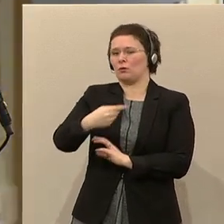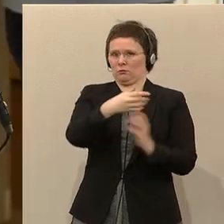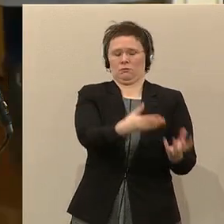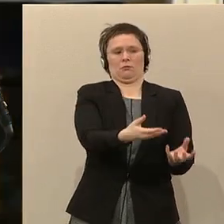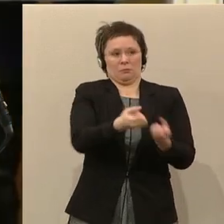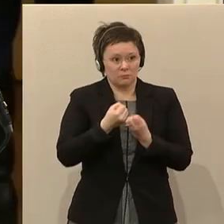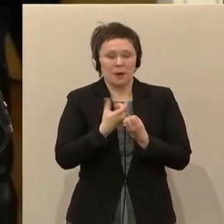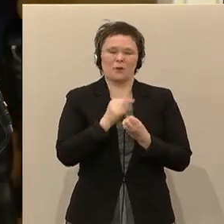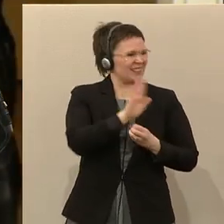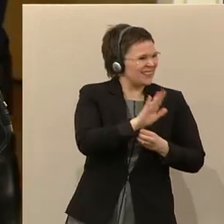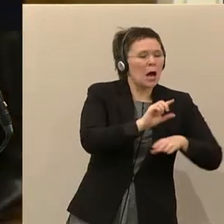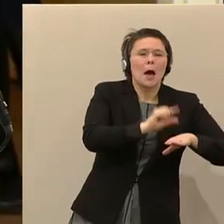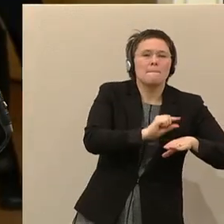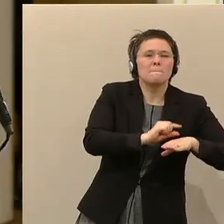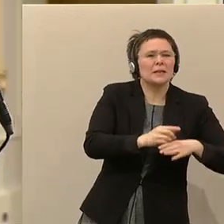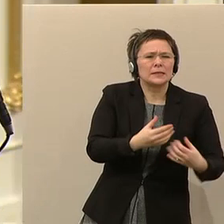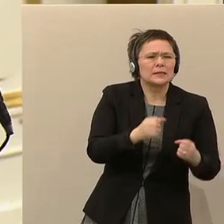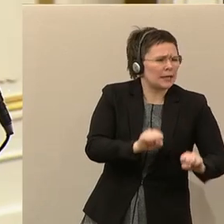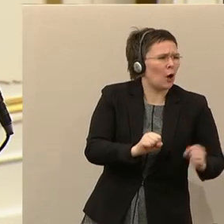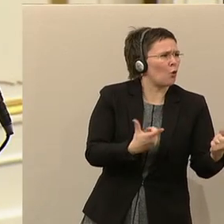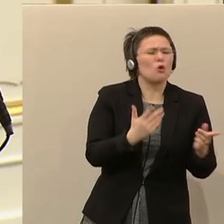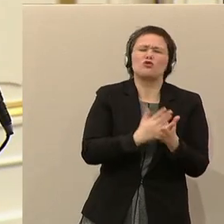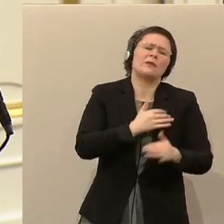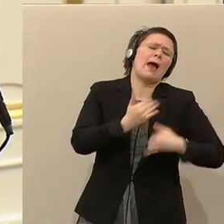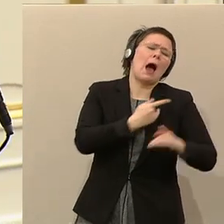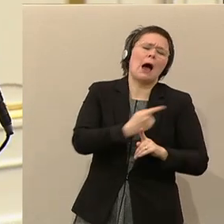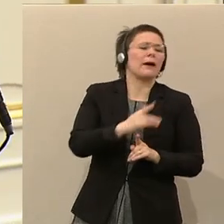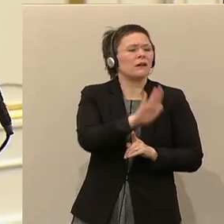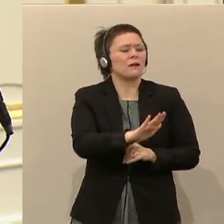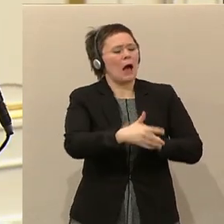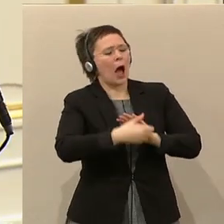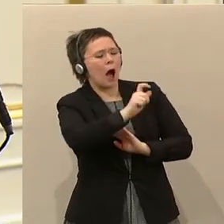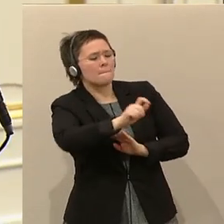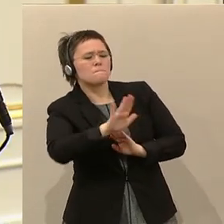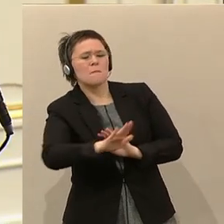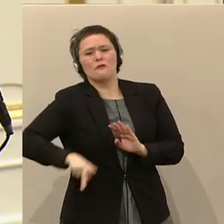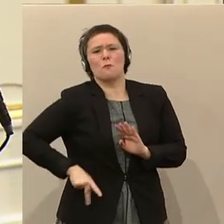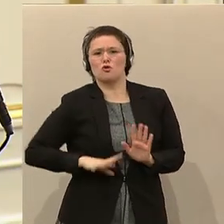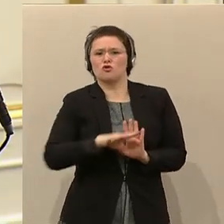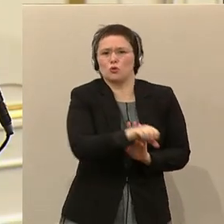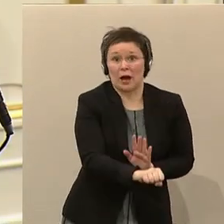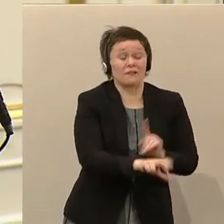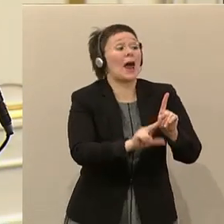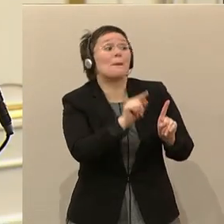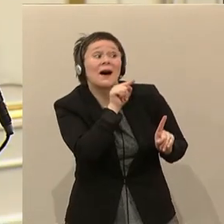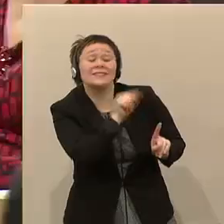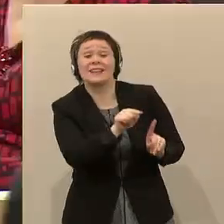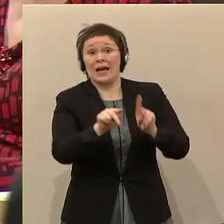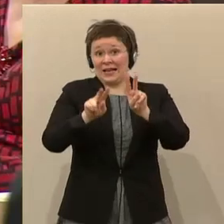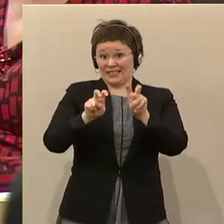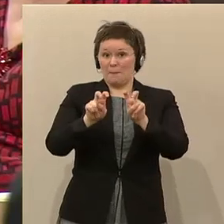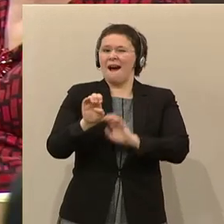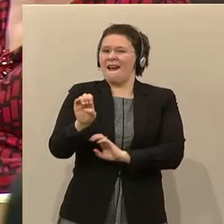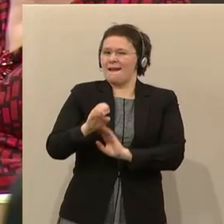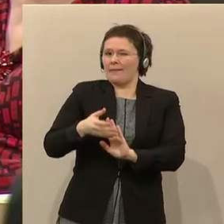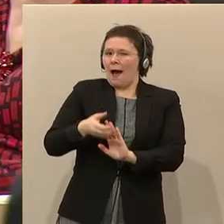mit der Sie seit Jahren auf die Vermögen der Ärmsten zugreifen. Nein, meine Damen und Herren, wovon wir beim Thema Enteignen schon reden müssen, ist